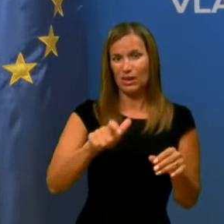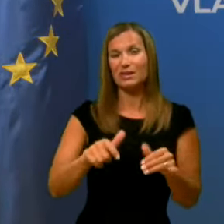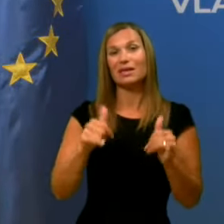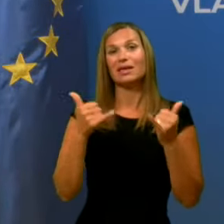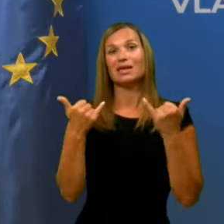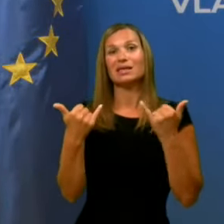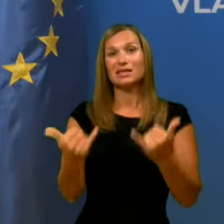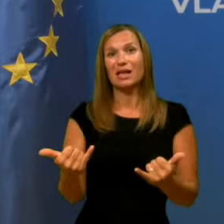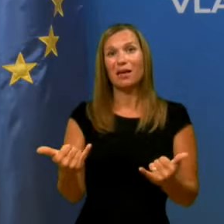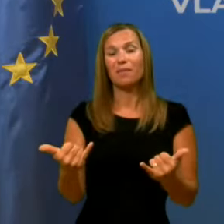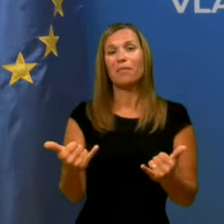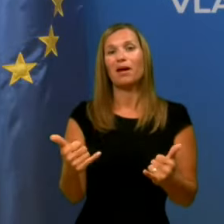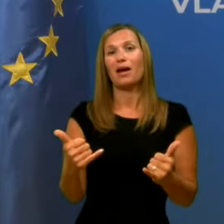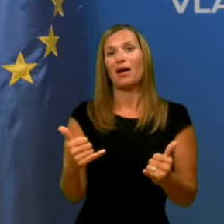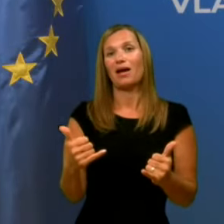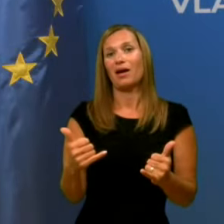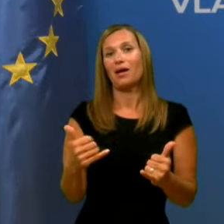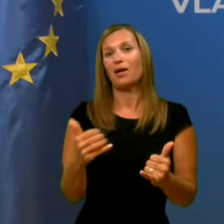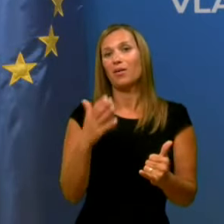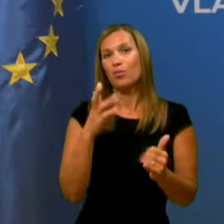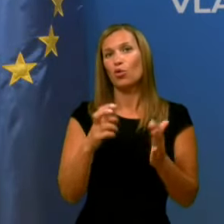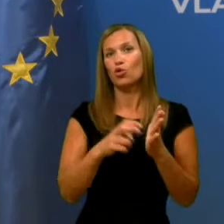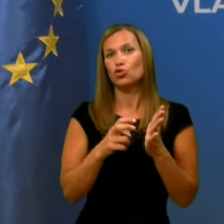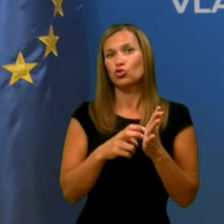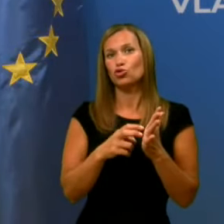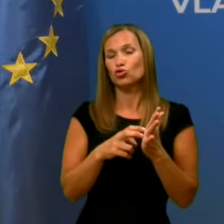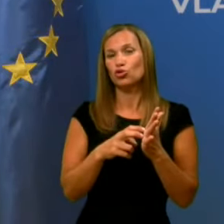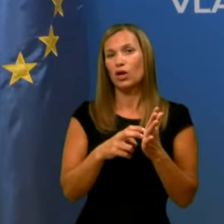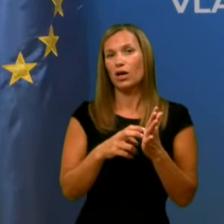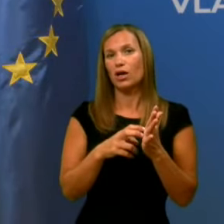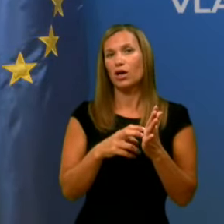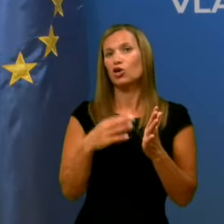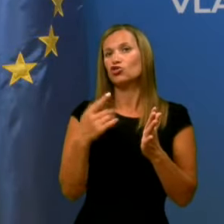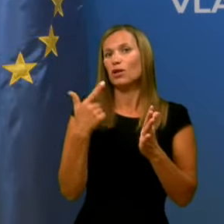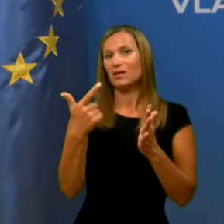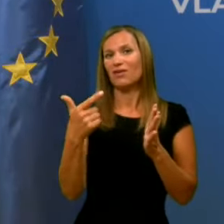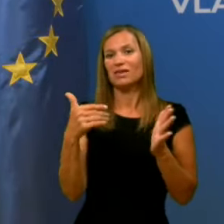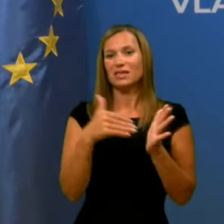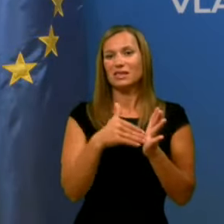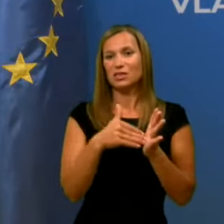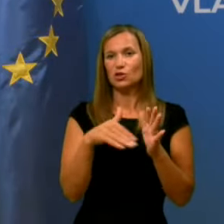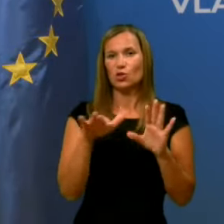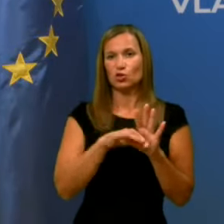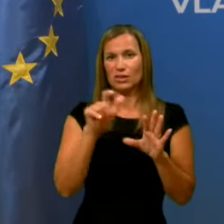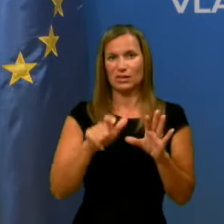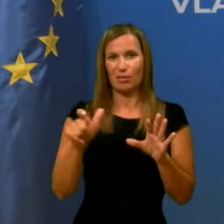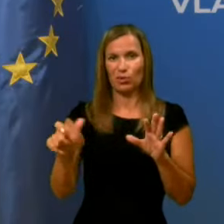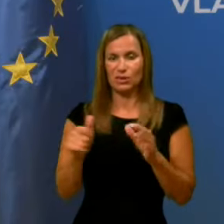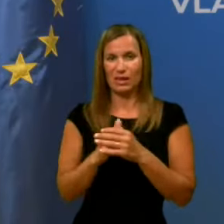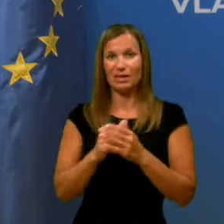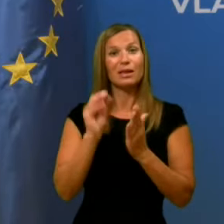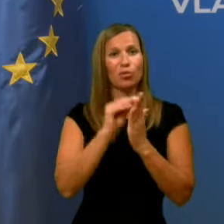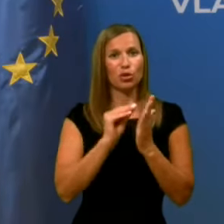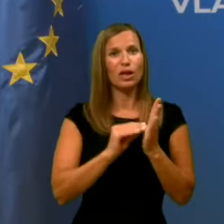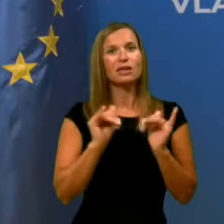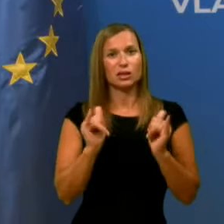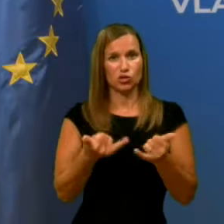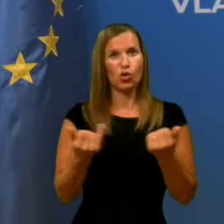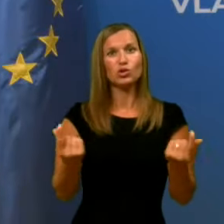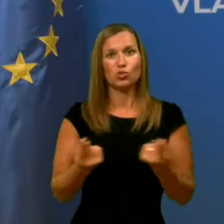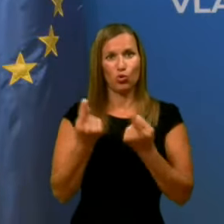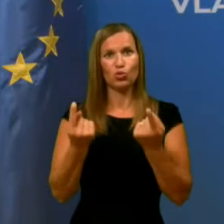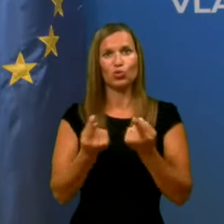zdaj pa, kot sem rekel, po PKP4 še okoli 24 tisoč zaposlenih. Torej, podatki so spodbudni,